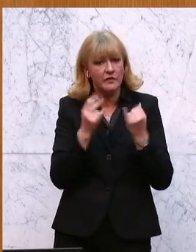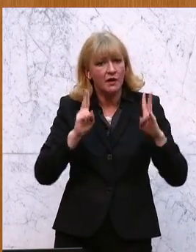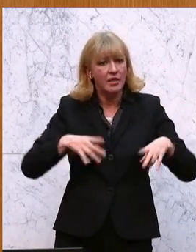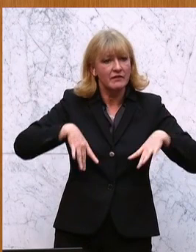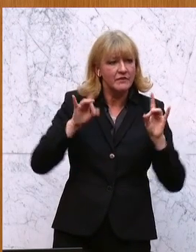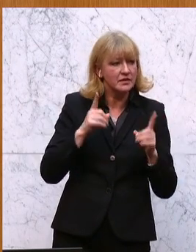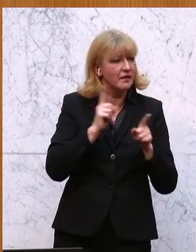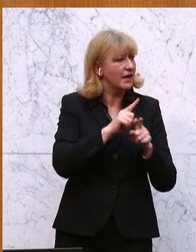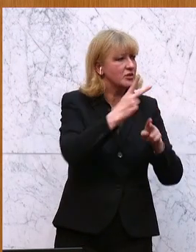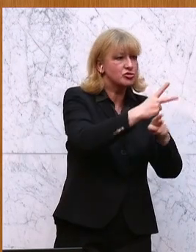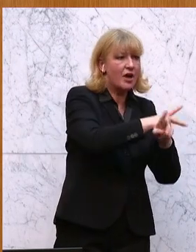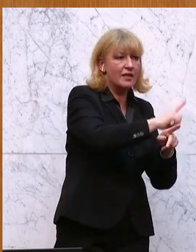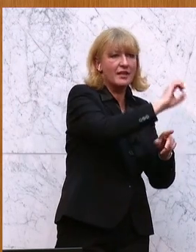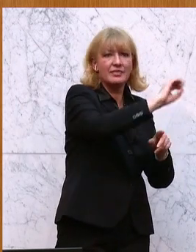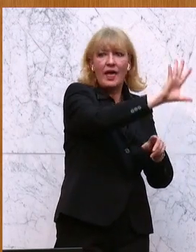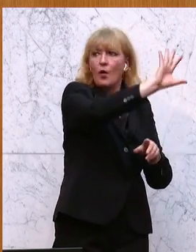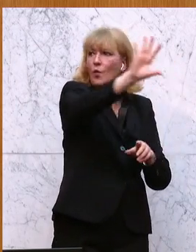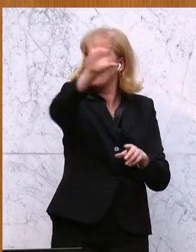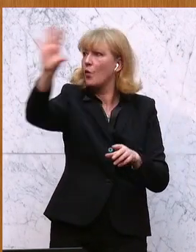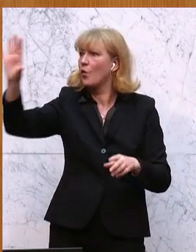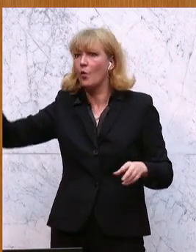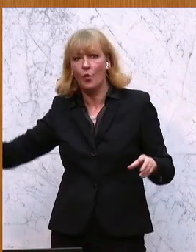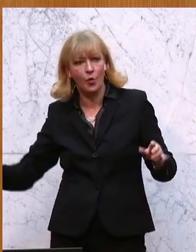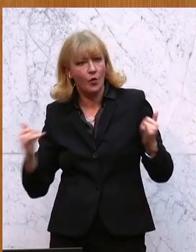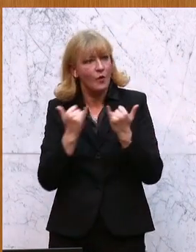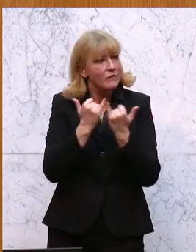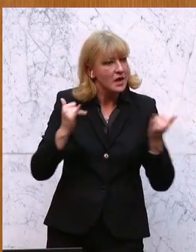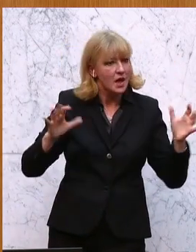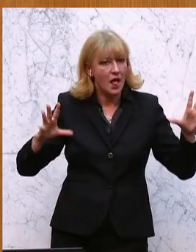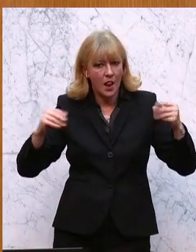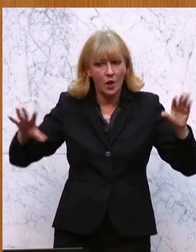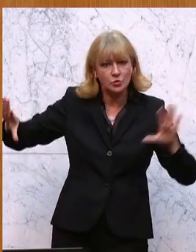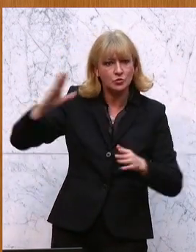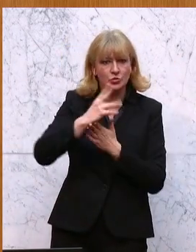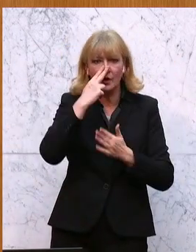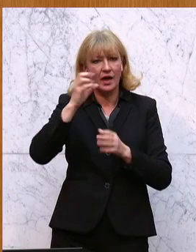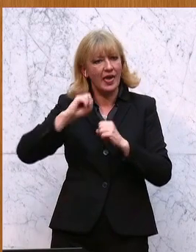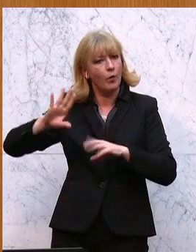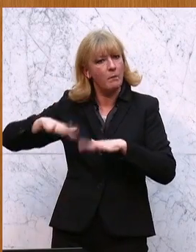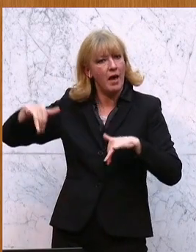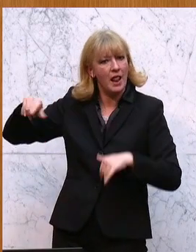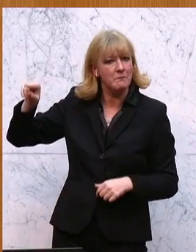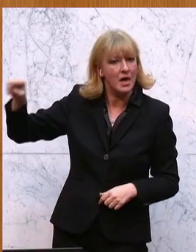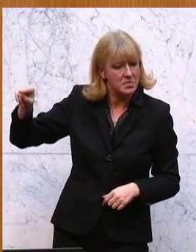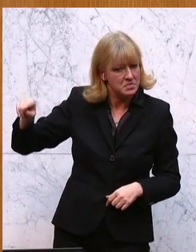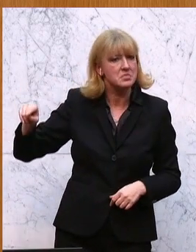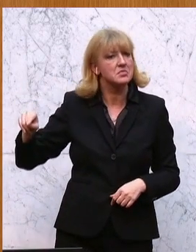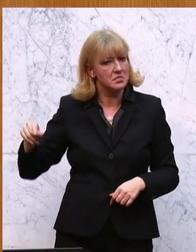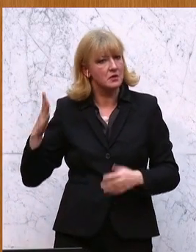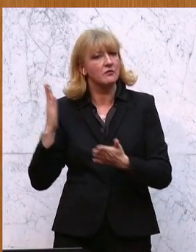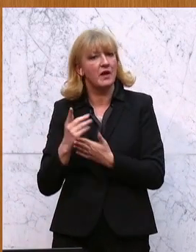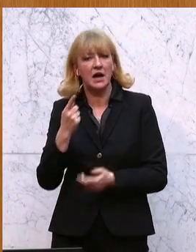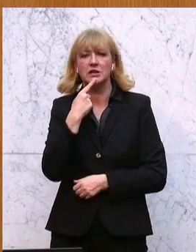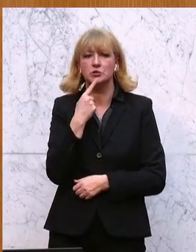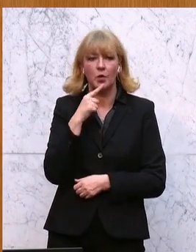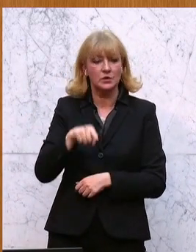über mehrere Staaten in der EU passieren müssen. Wir haben gesehen, das EU-Parlament hat sich eigentlich bereits ausgesprochen,